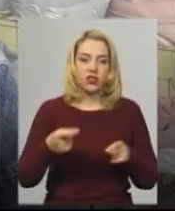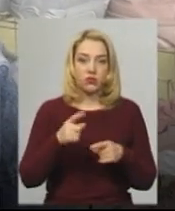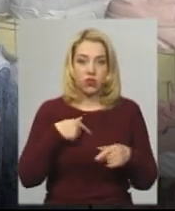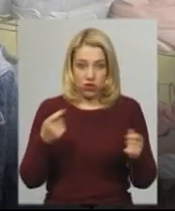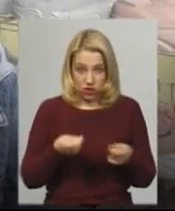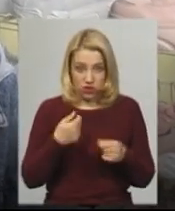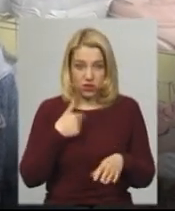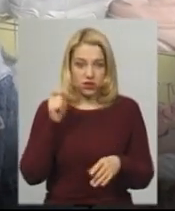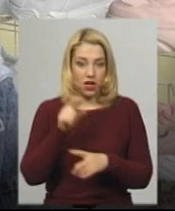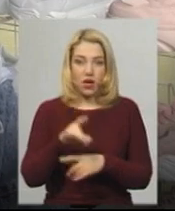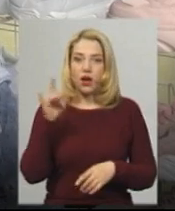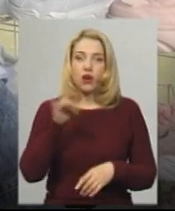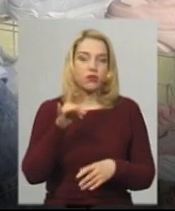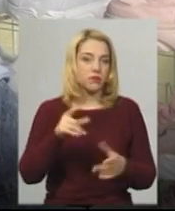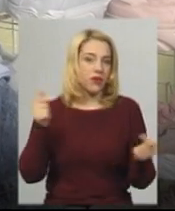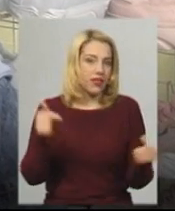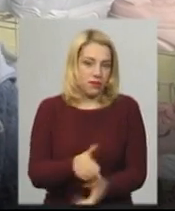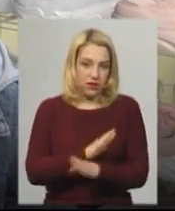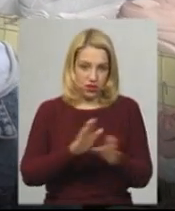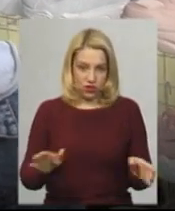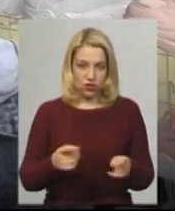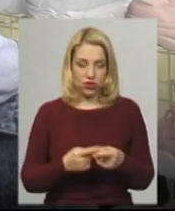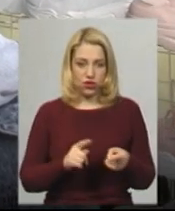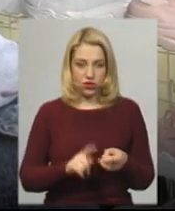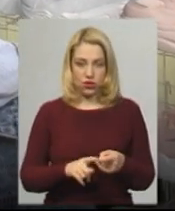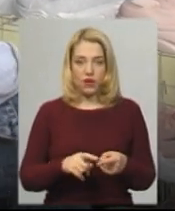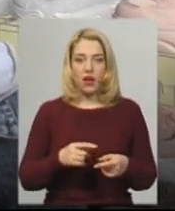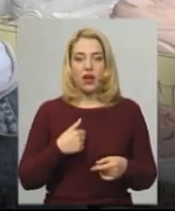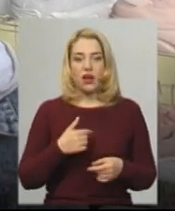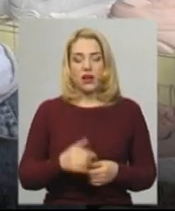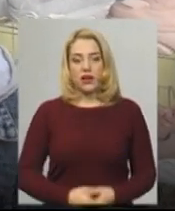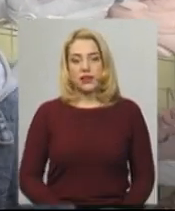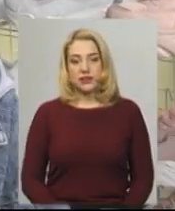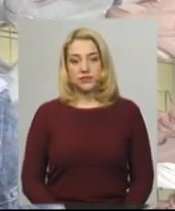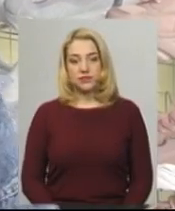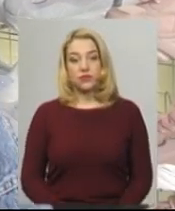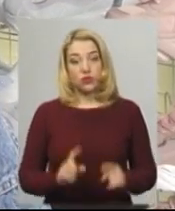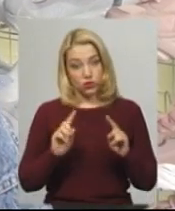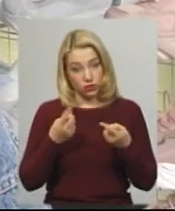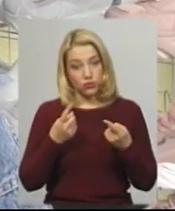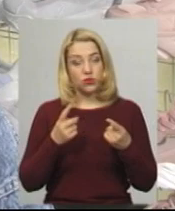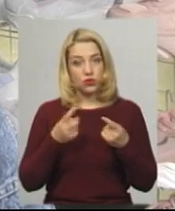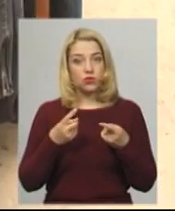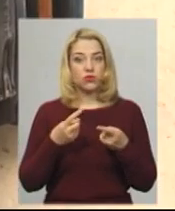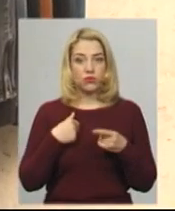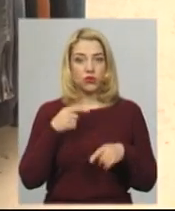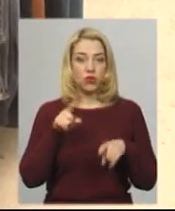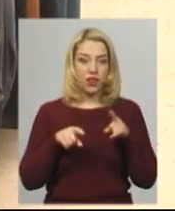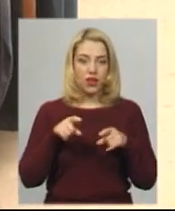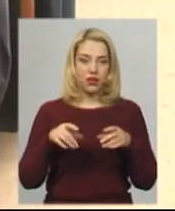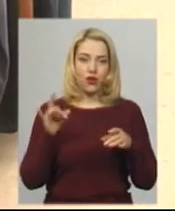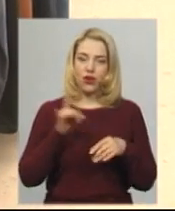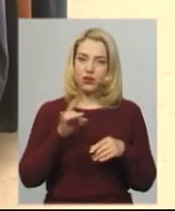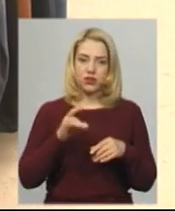джинси і розмір зовсім не підійшов, хоча по розмірній сітці було ідеально на мене. Тому трошки з деякими розмірами. І